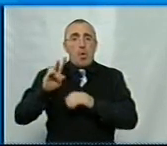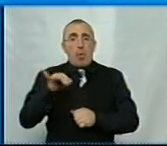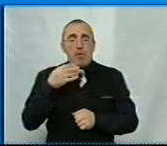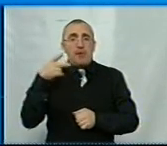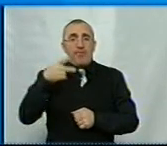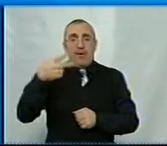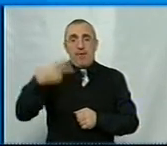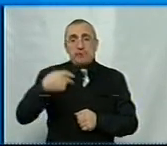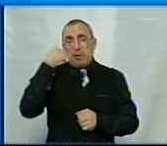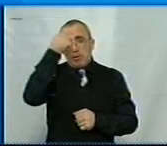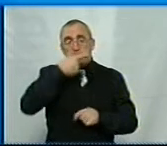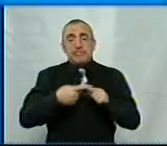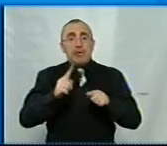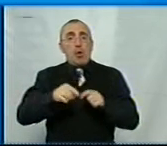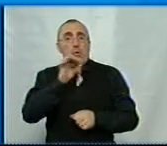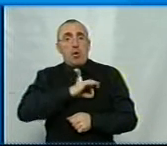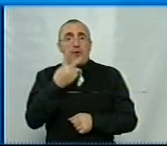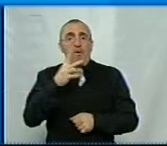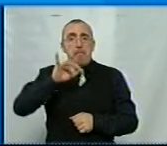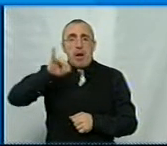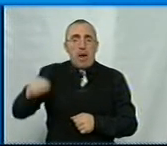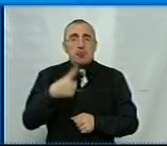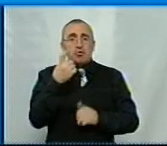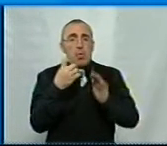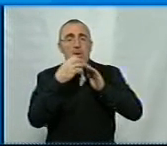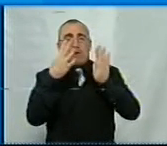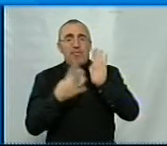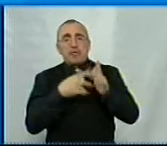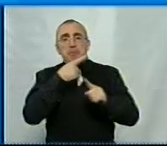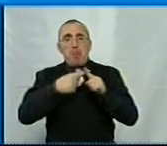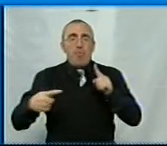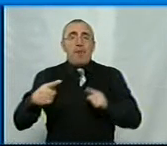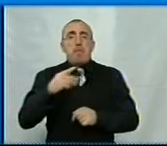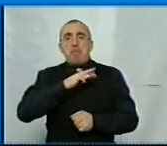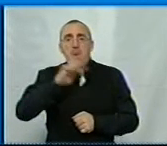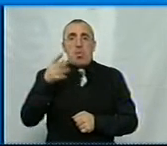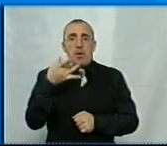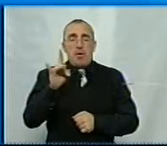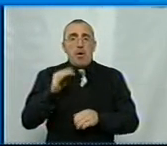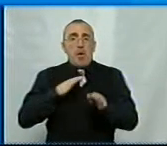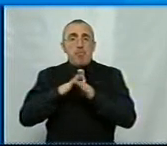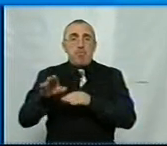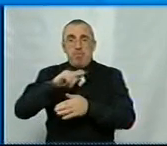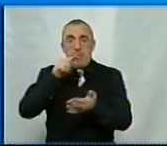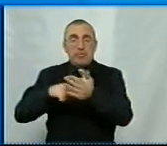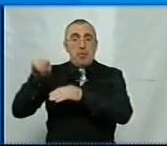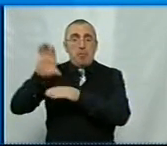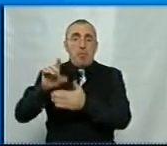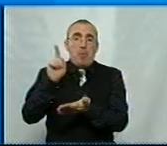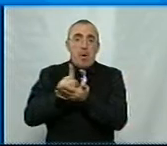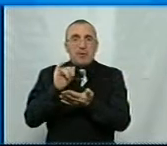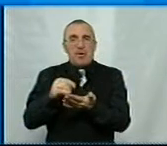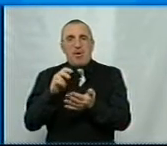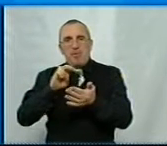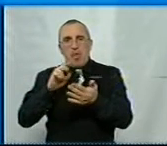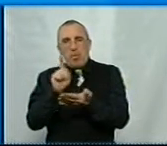2020 рік – це доходи 2 мільярди 119,5 мільйонів гривень. Наповнюють міський бюджет податки і збори.